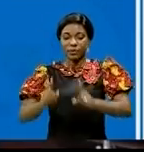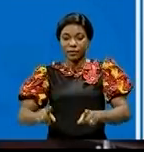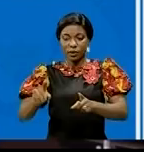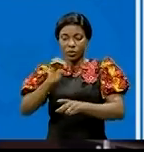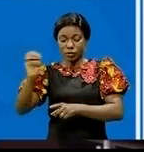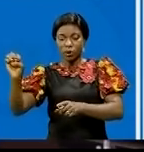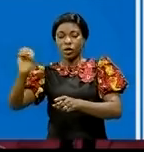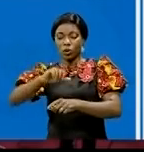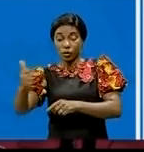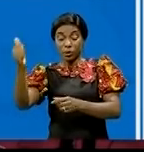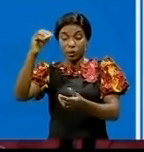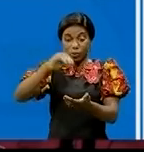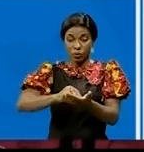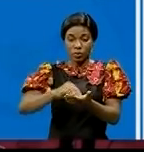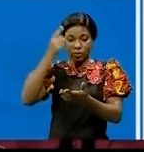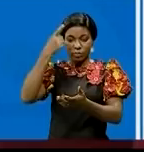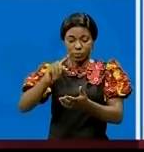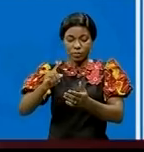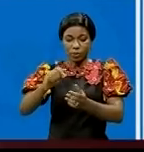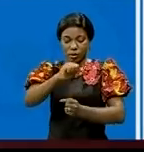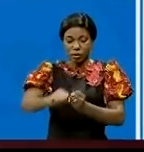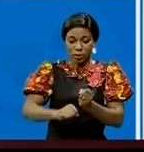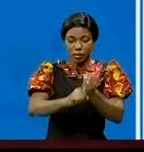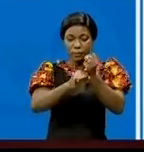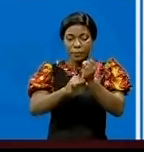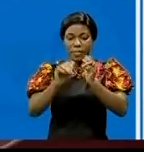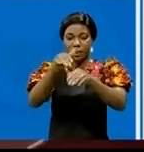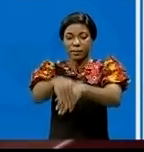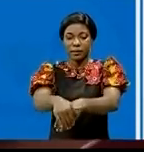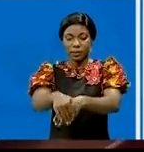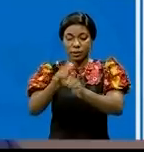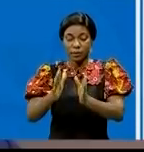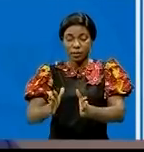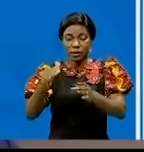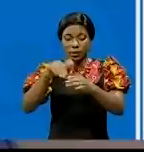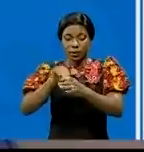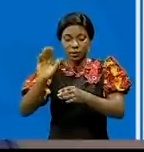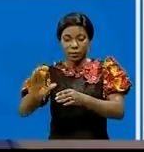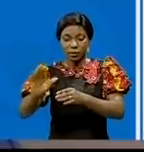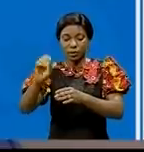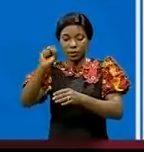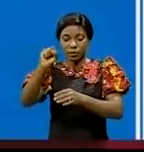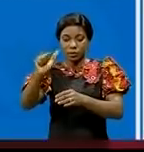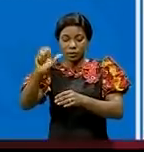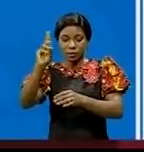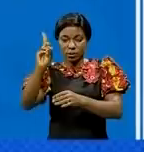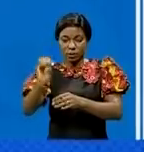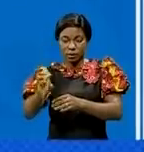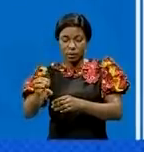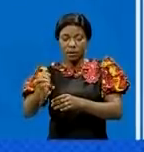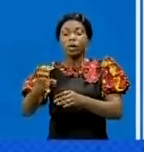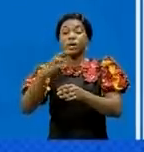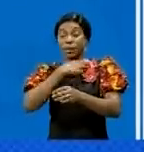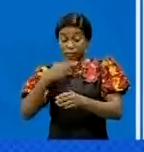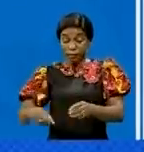part de rédynamiser notre participation au sein de cette structure. Et comme vous le savez, la